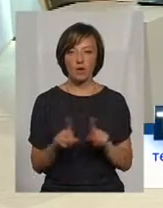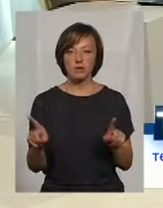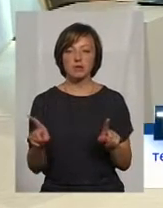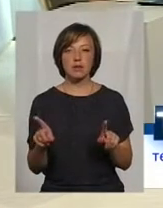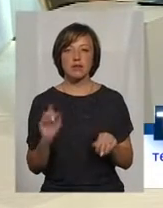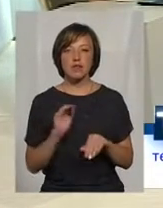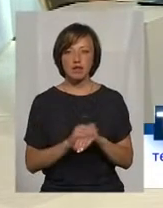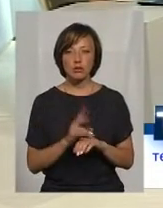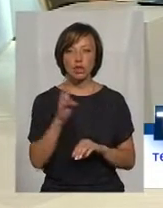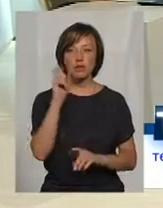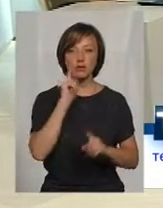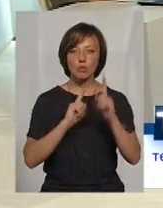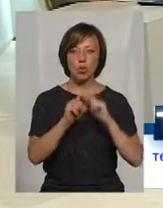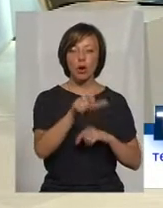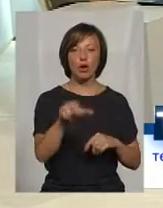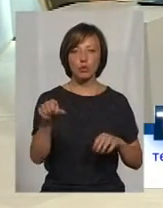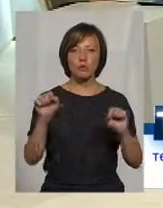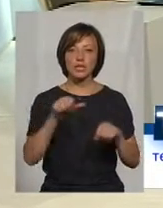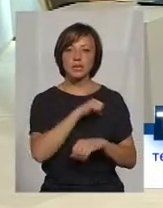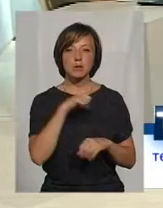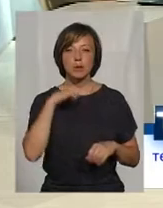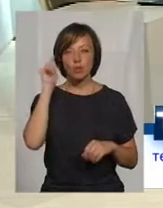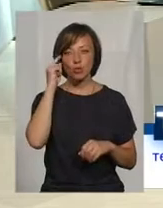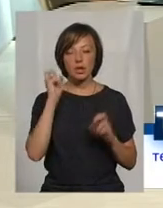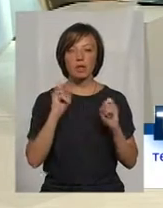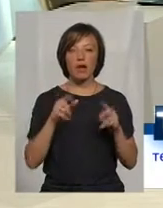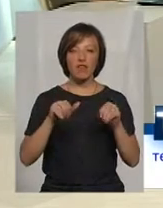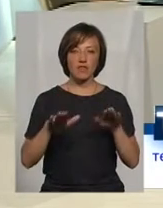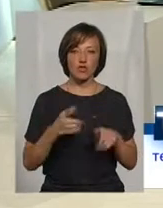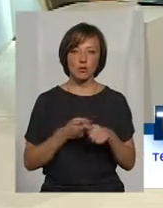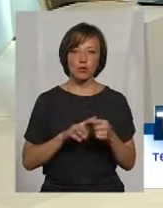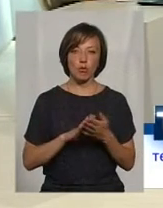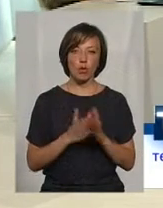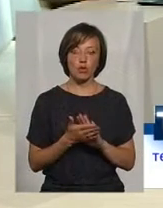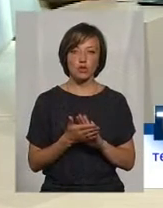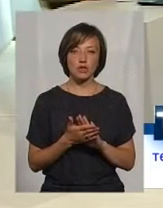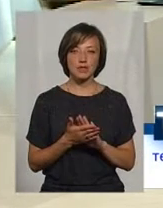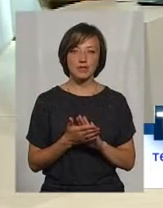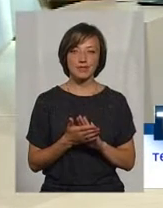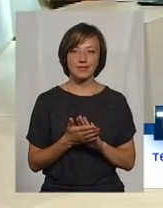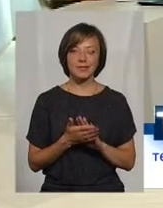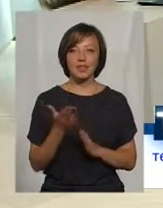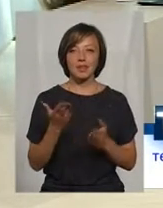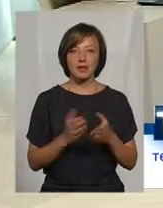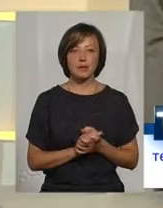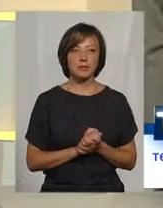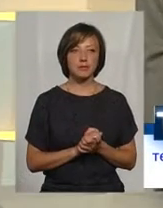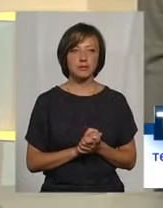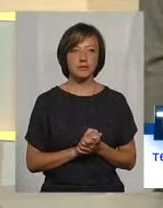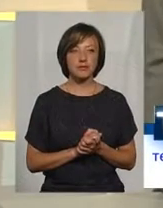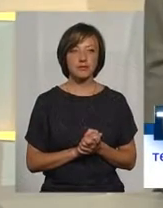фактично, на зборах мешканці можуть самостійно подумати, як викратися з цього положення. Тому що, якщо менше... Розуміло.